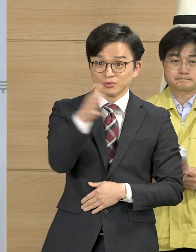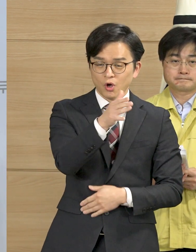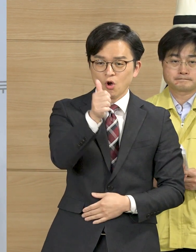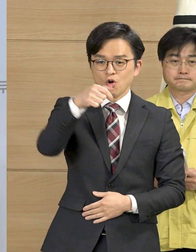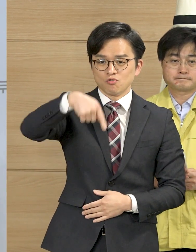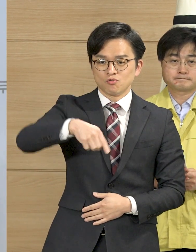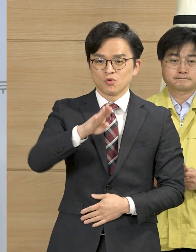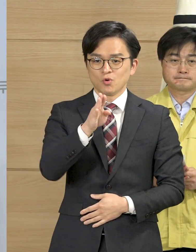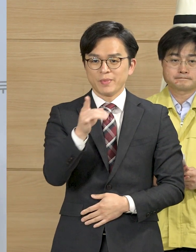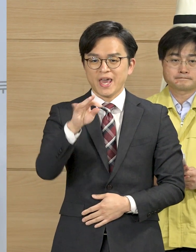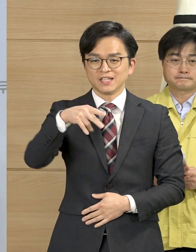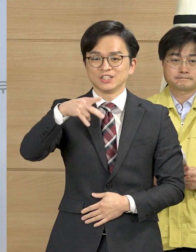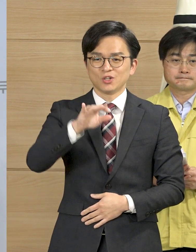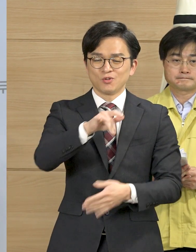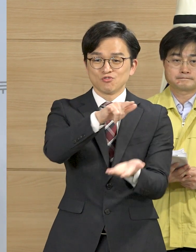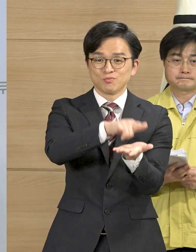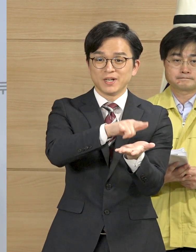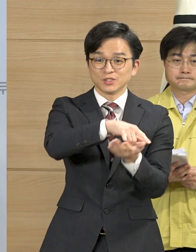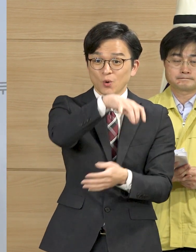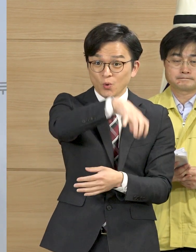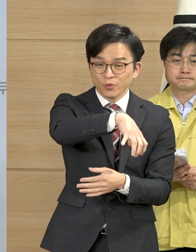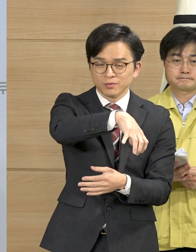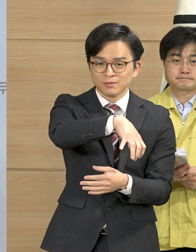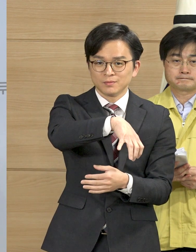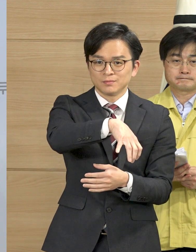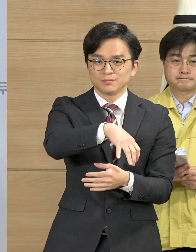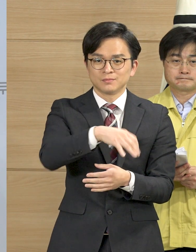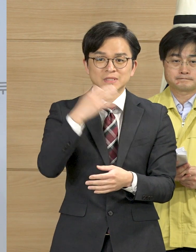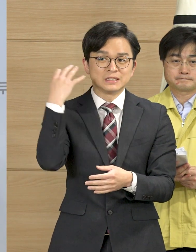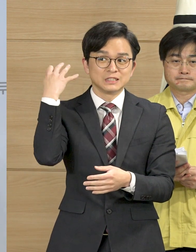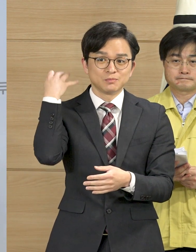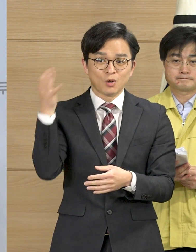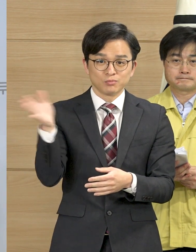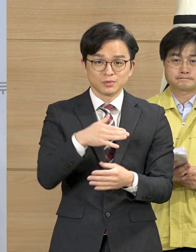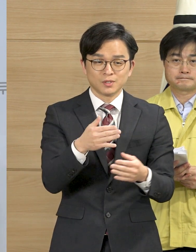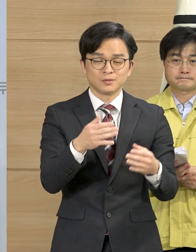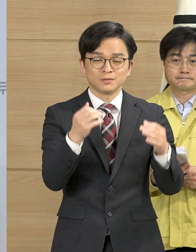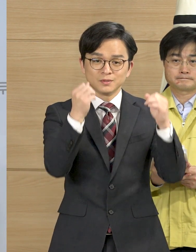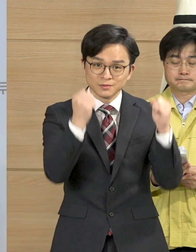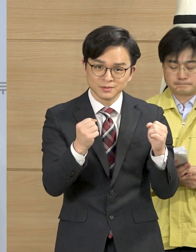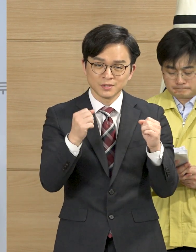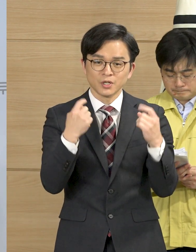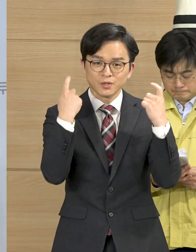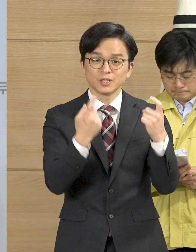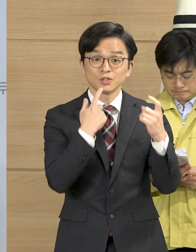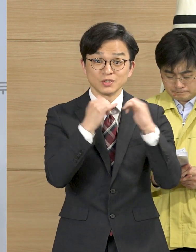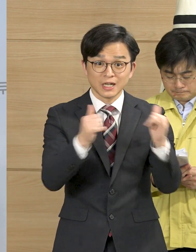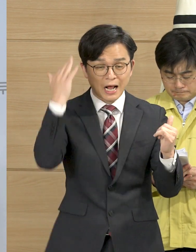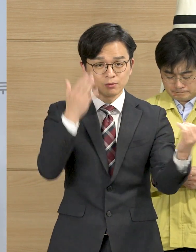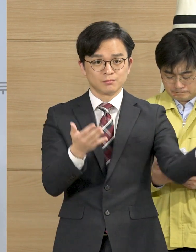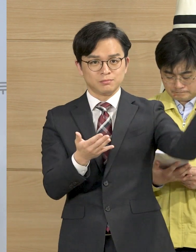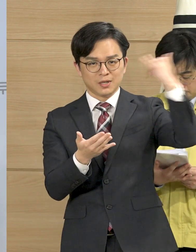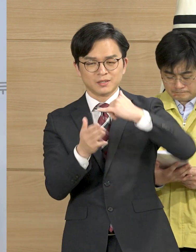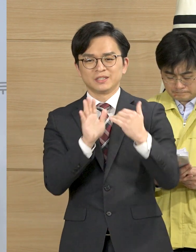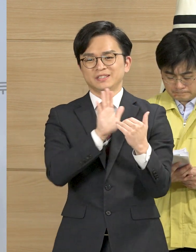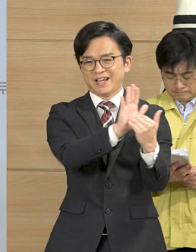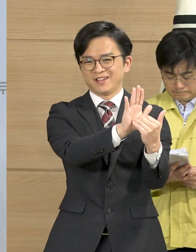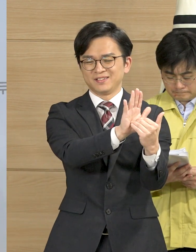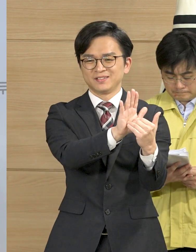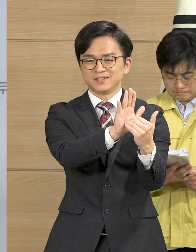후베이성을 14일 이내에 방문하거나 체류한 모든 외국인은 입국이 제한되었고